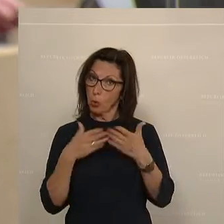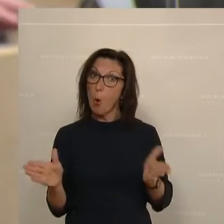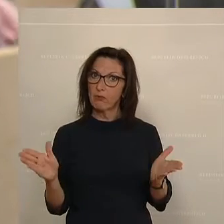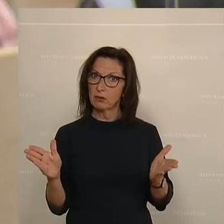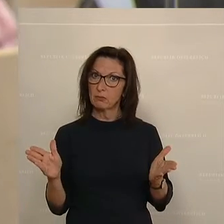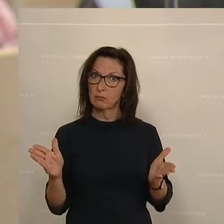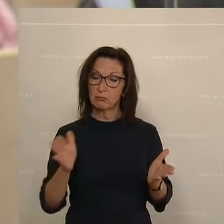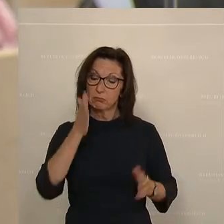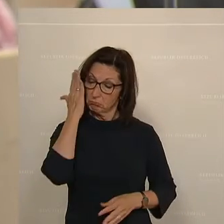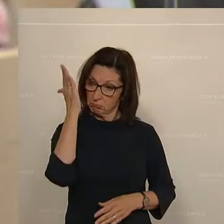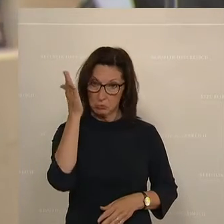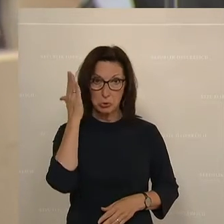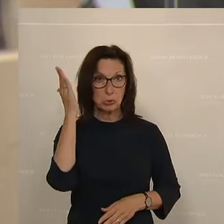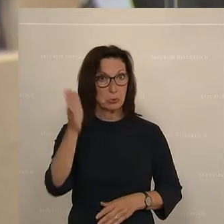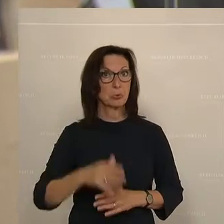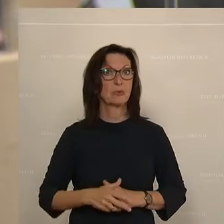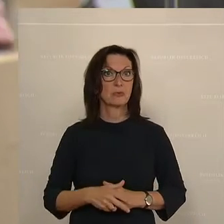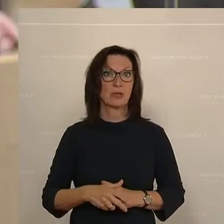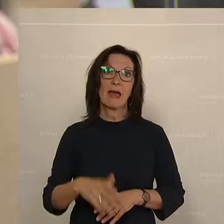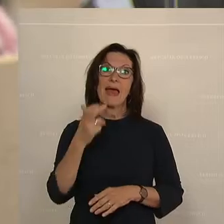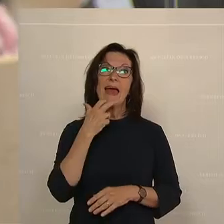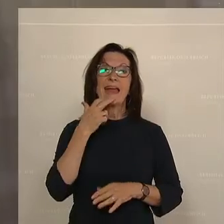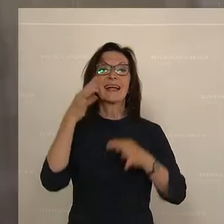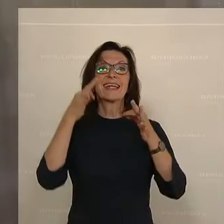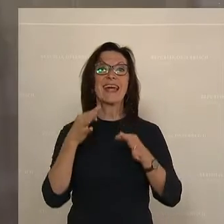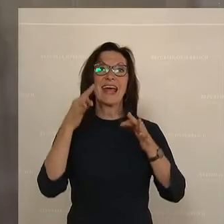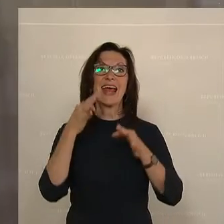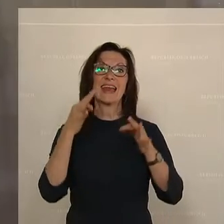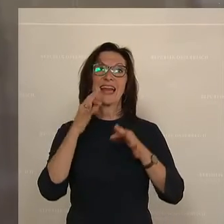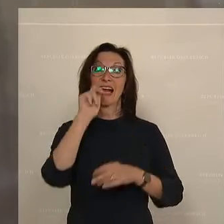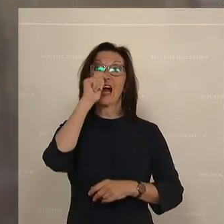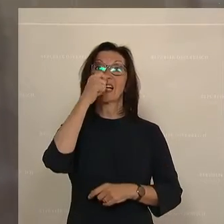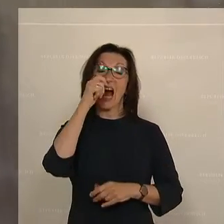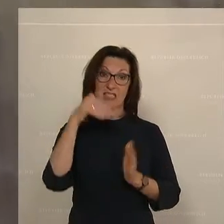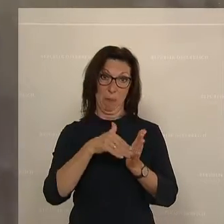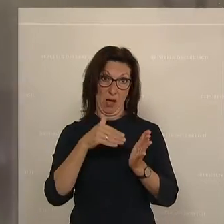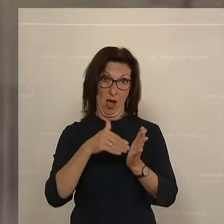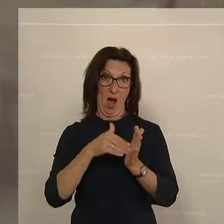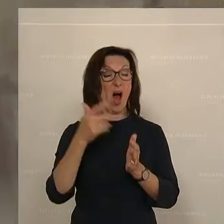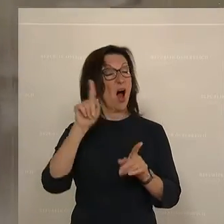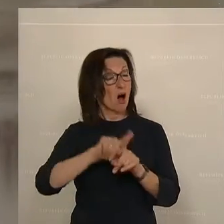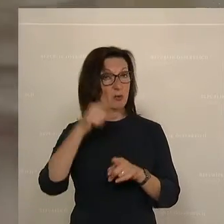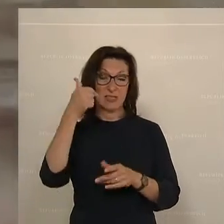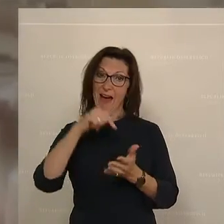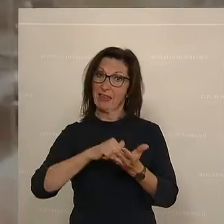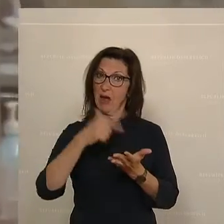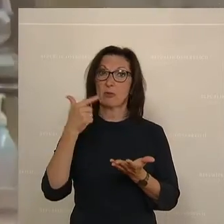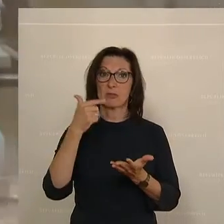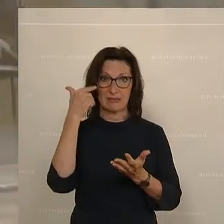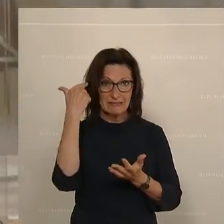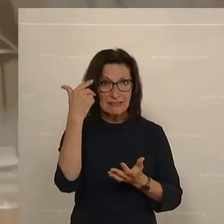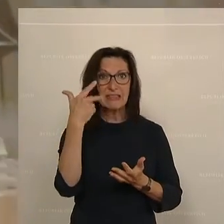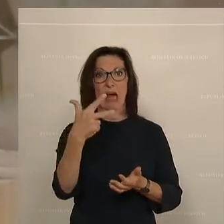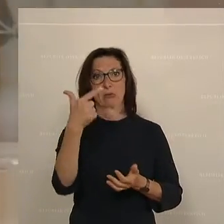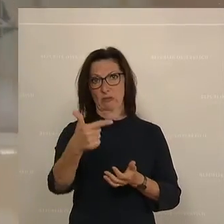Wir werden in Zukunft gasförmige Energieträger brauchen. Wir werden auch 2030 noch fossiles Erdgas brauchen. Aber jeder Beitrag,